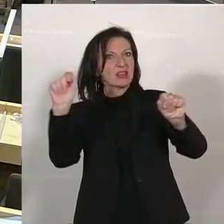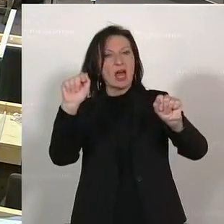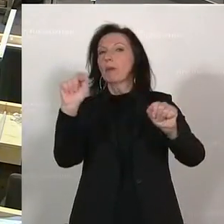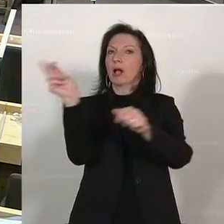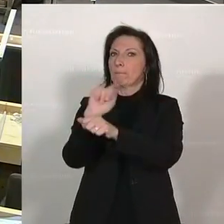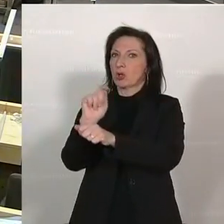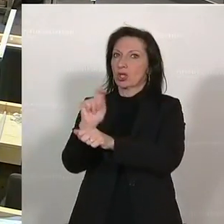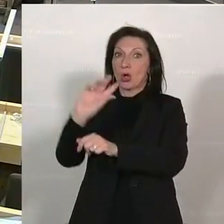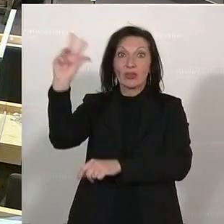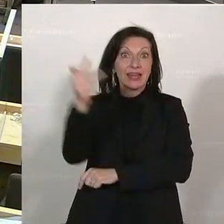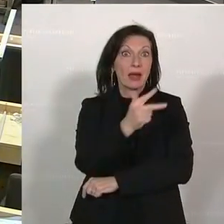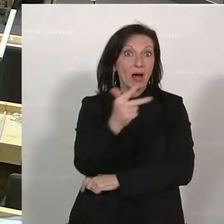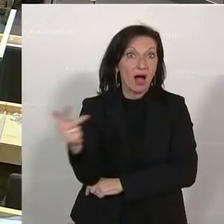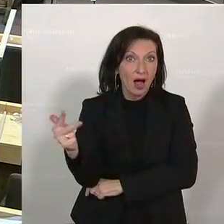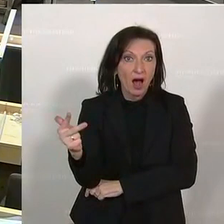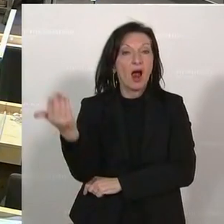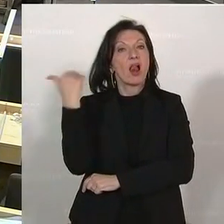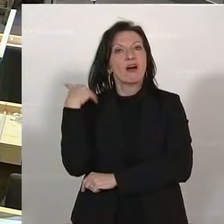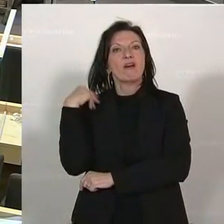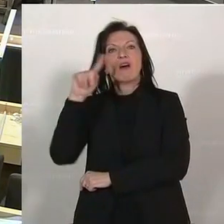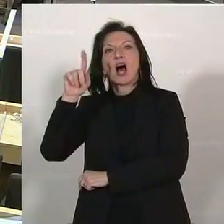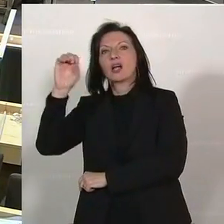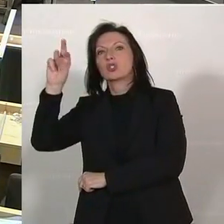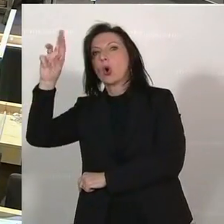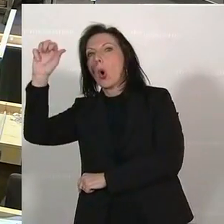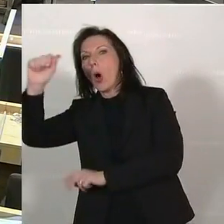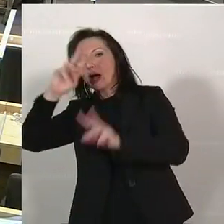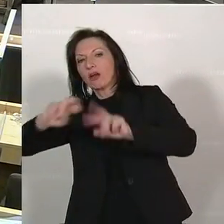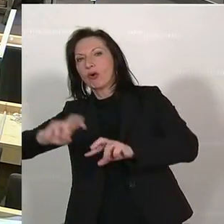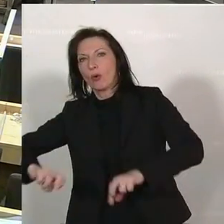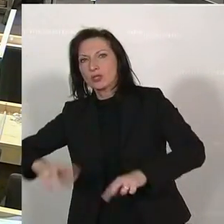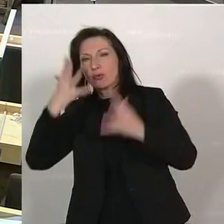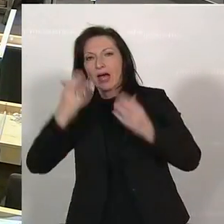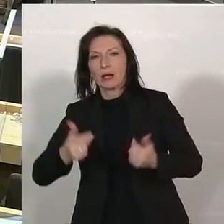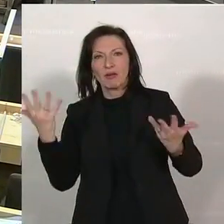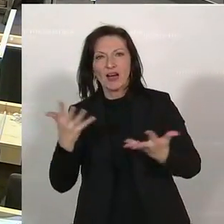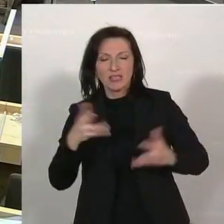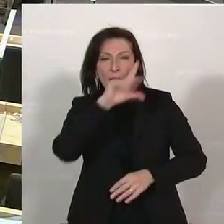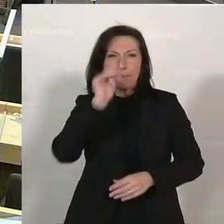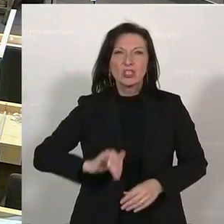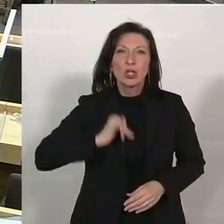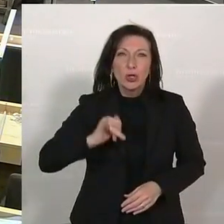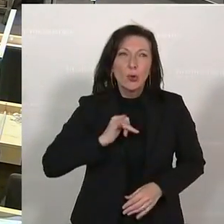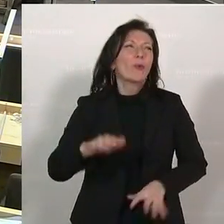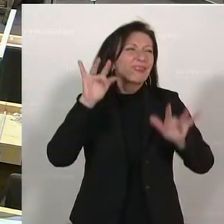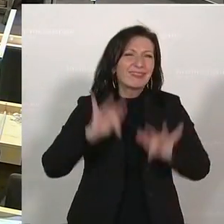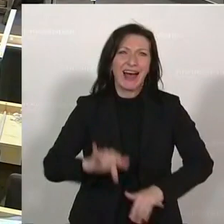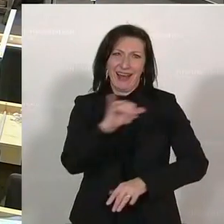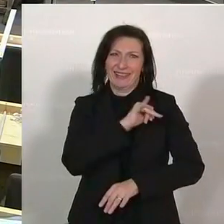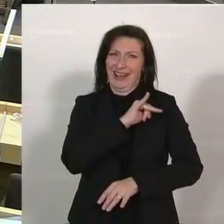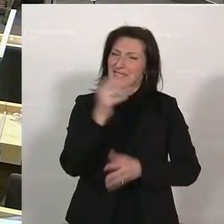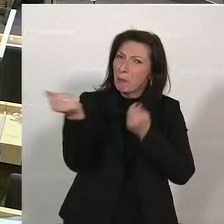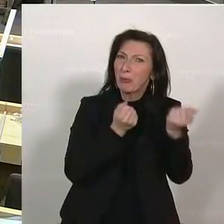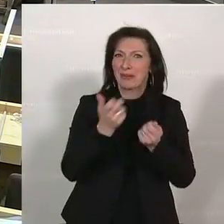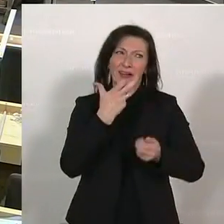Zum dritten Mal wird er schon gemeinsam mit Sora erhoben. Und da kommt ganz klar raus, junge Menschen sind an Politik interessiert, wollen